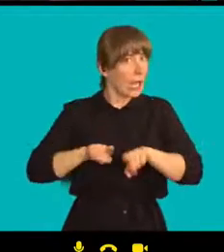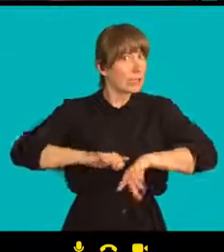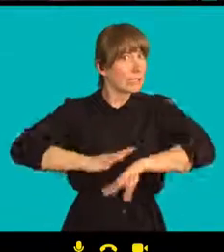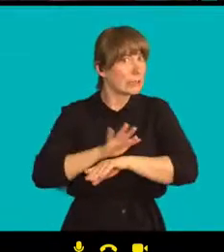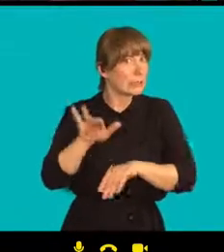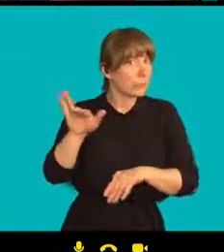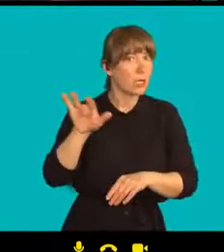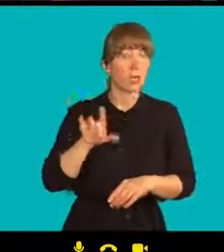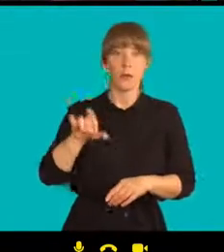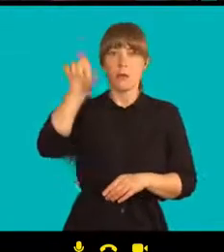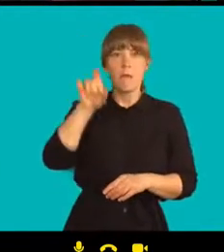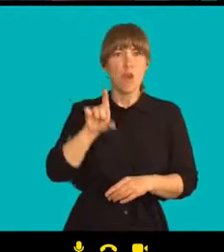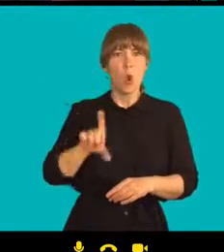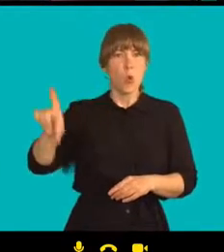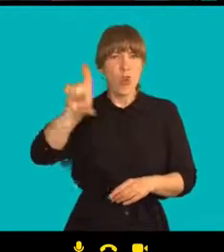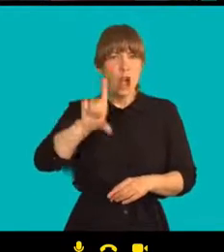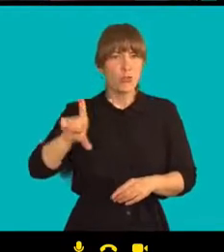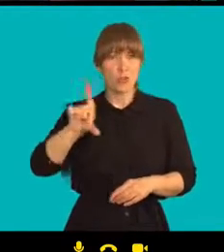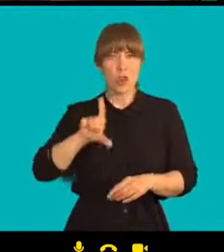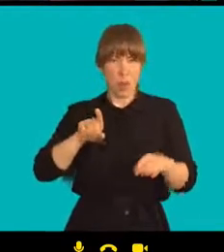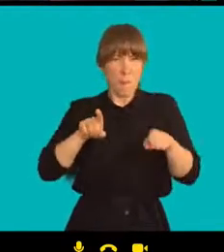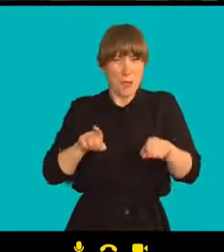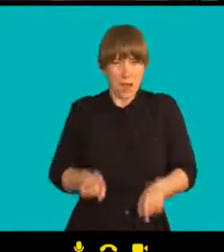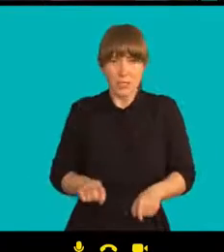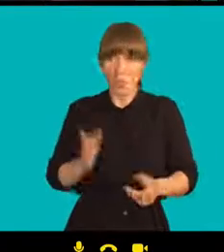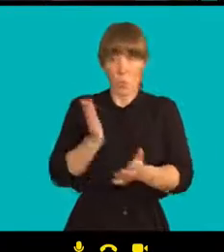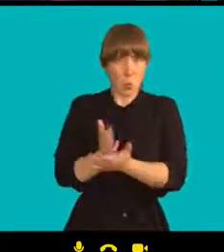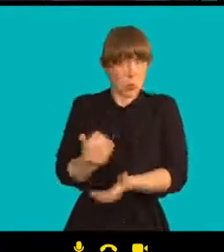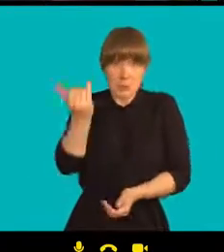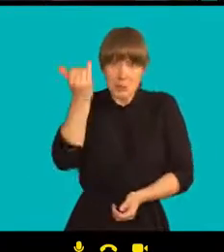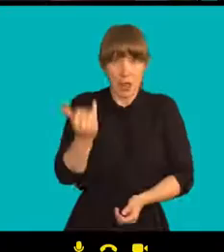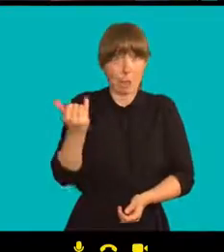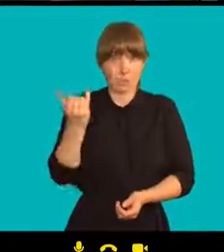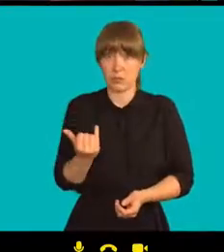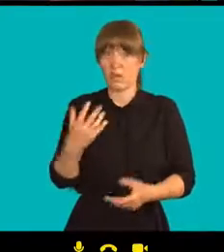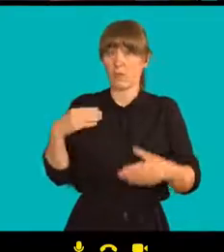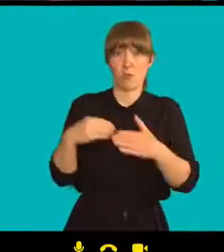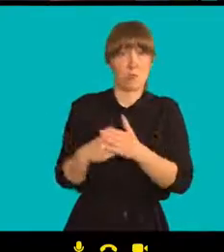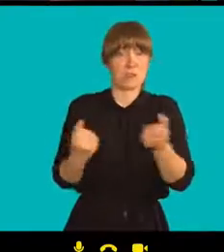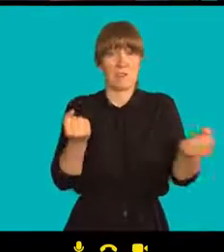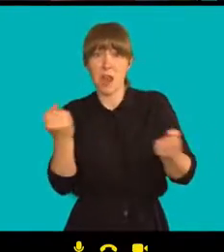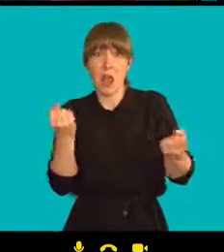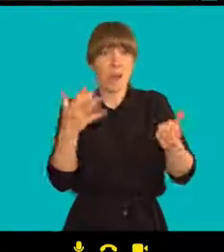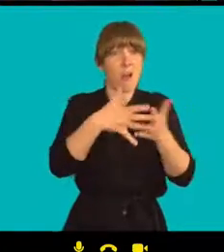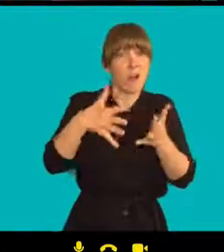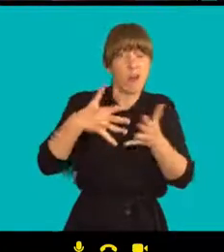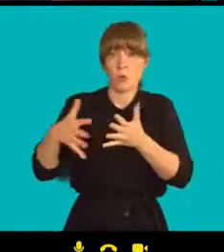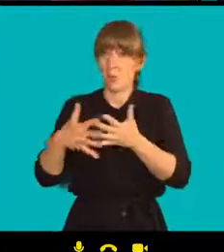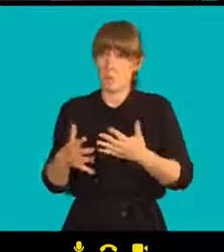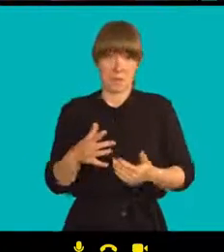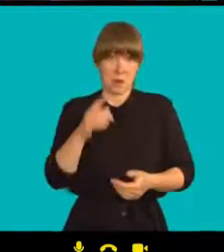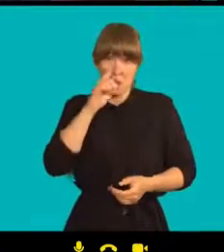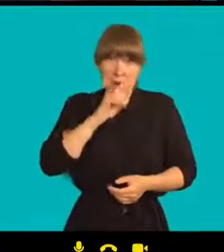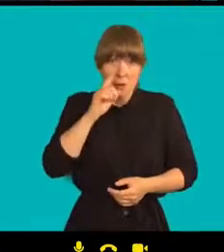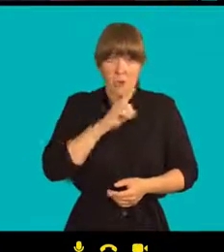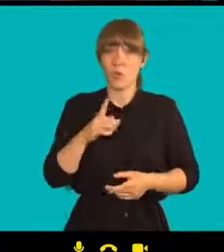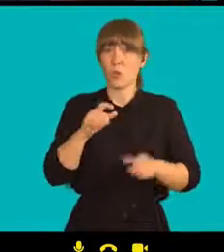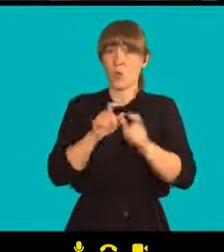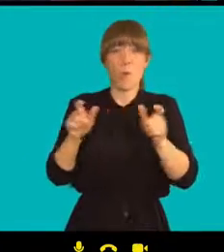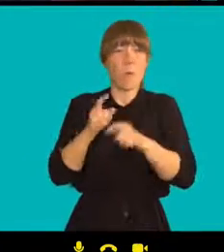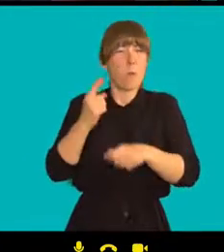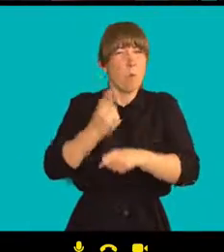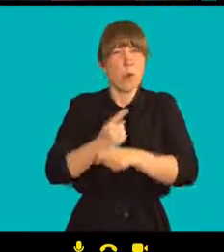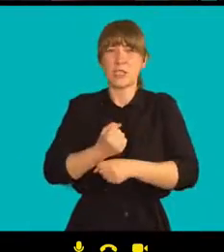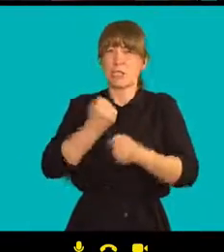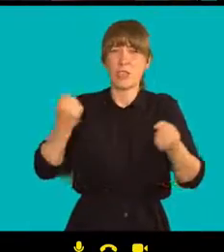že Lukašenko už tu sílu nemá, že už vlastně nemá žádnou legitimitu, že vlastně jediné, co ho drží u moci, je čistá